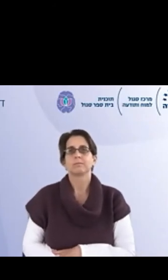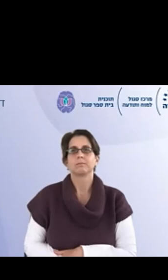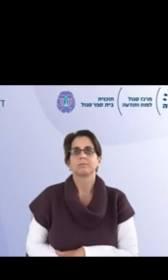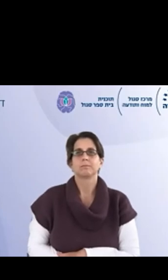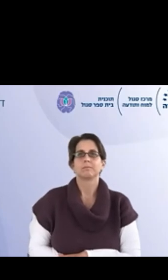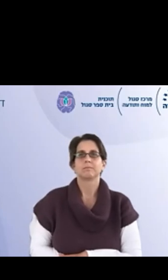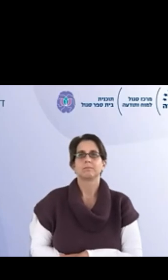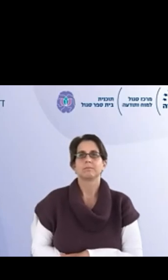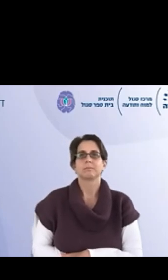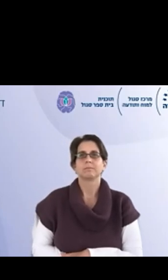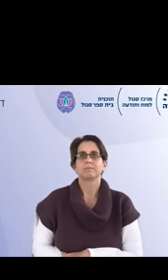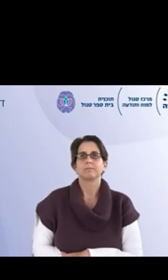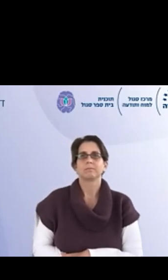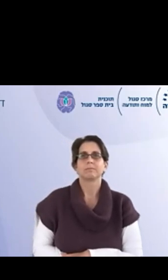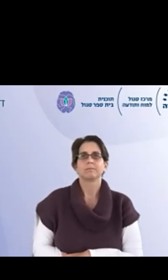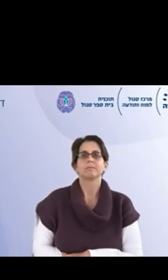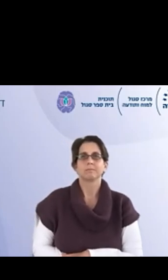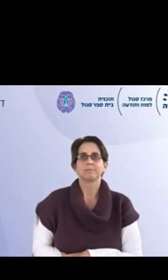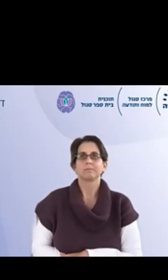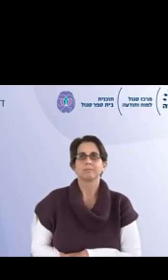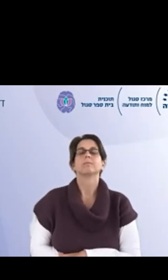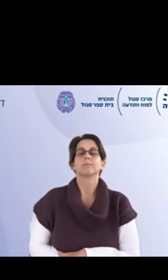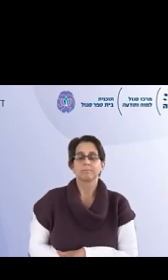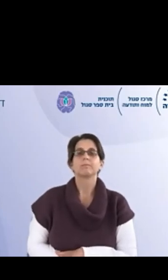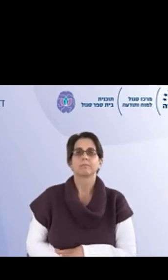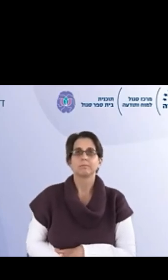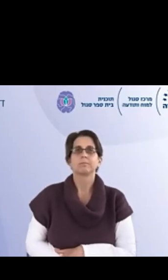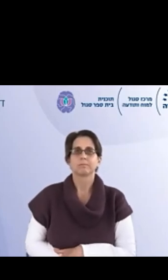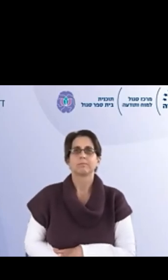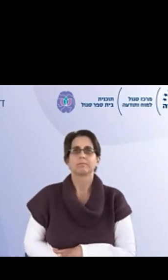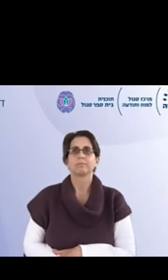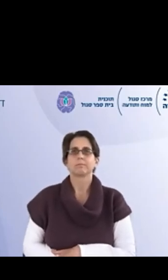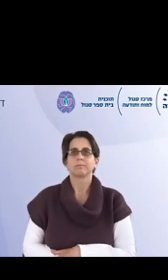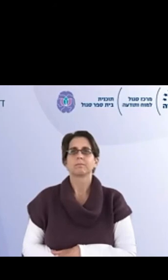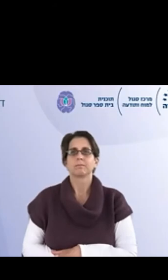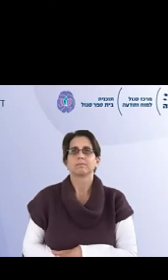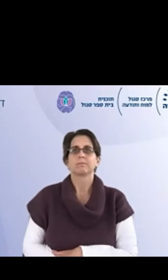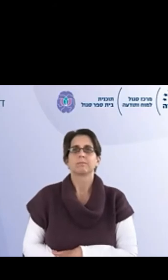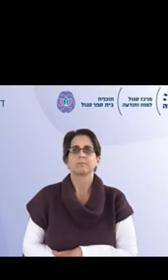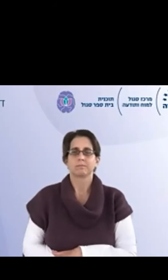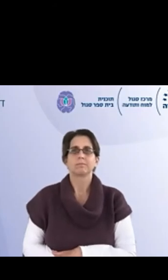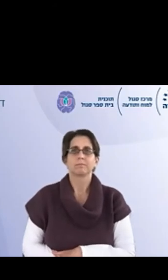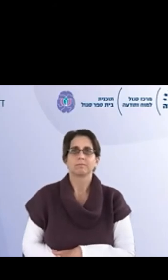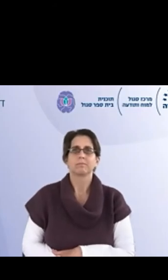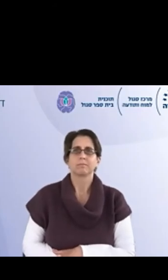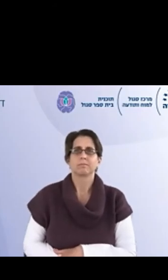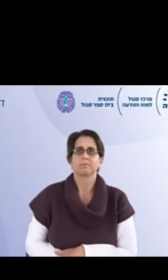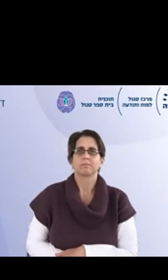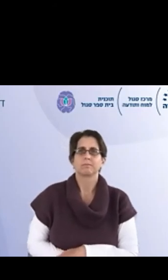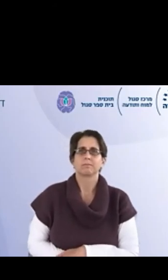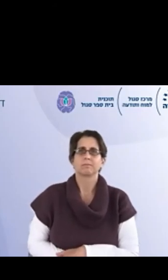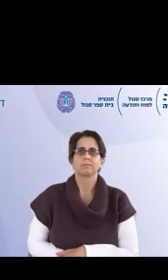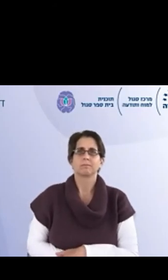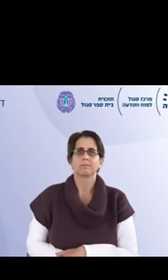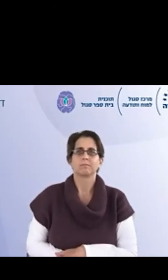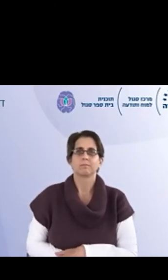הרבה הרבה כמעט כל חודש, חודש, פרציה אנחנו עושים גם מסקרים וגם ישיבות מקודם הצוות וגם ישיבות עם צוות